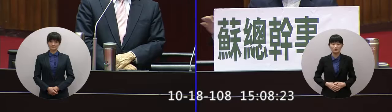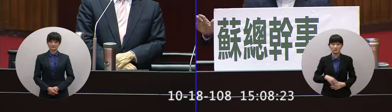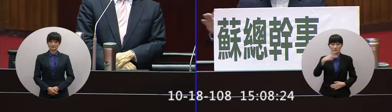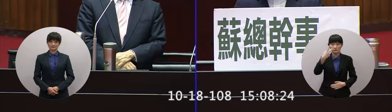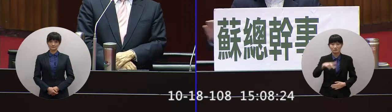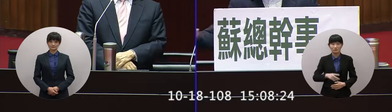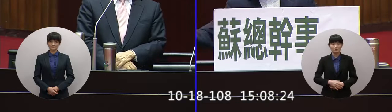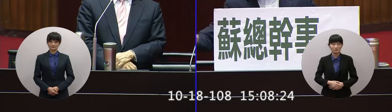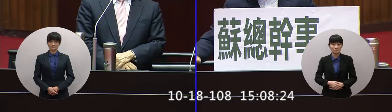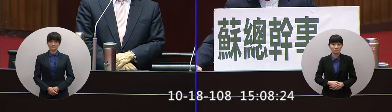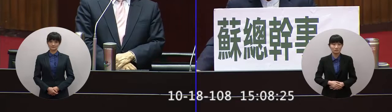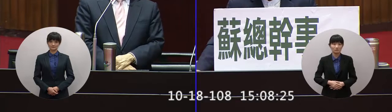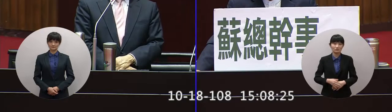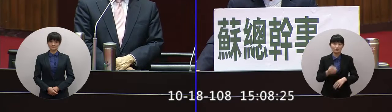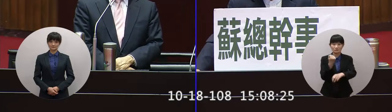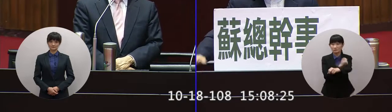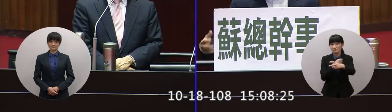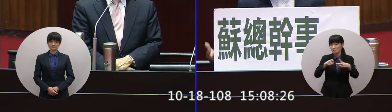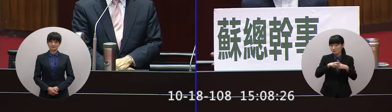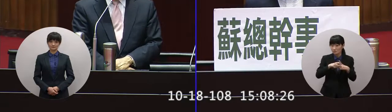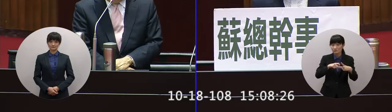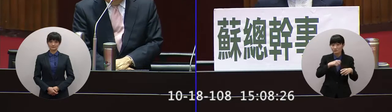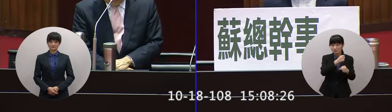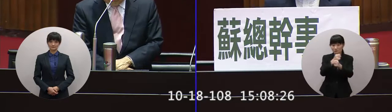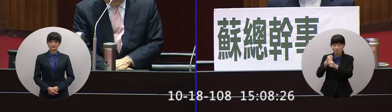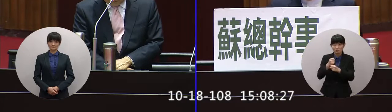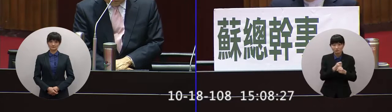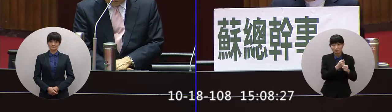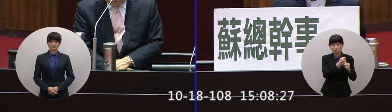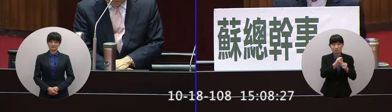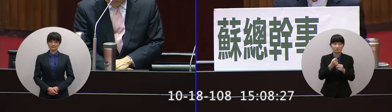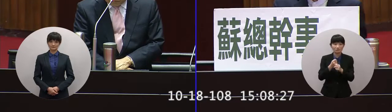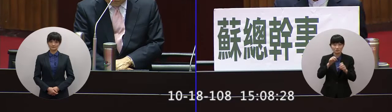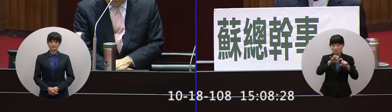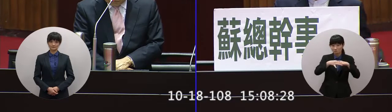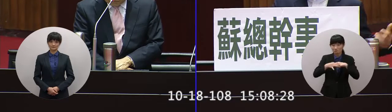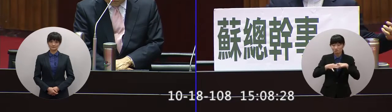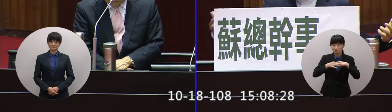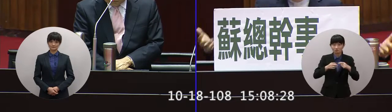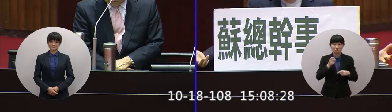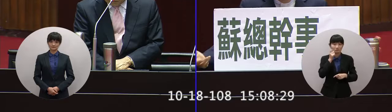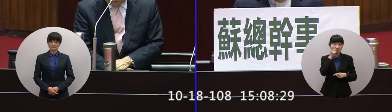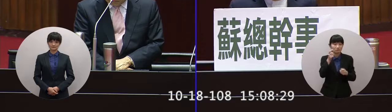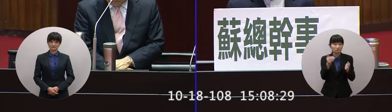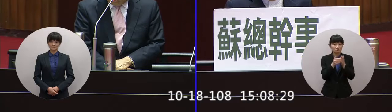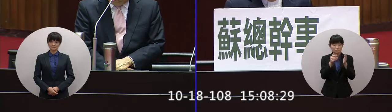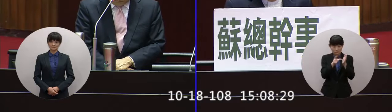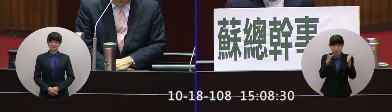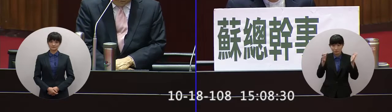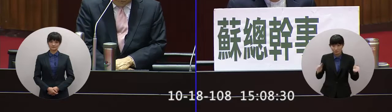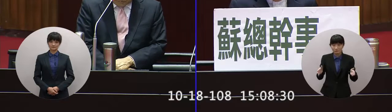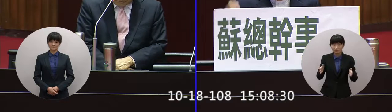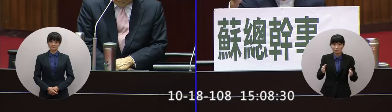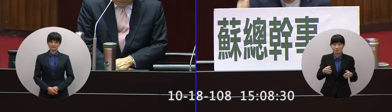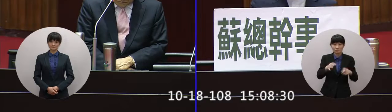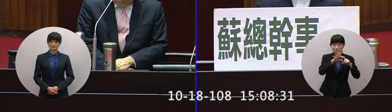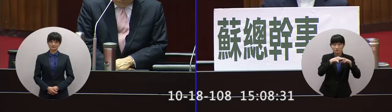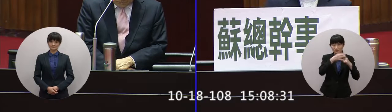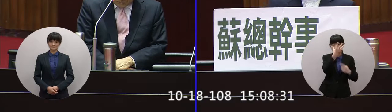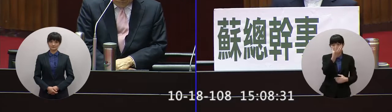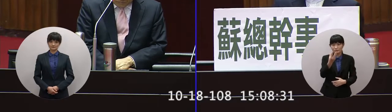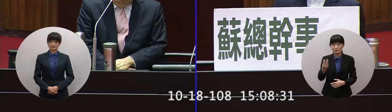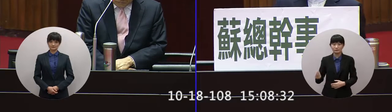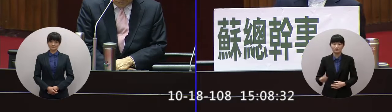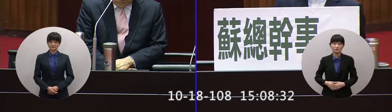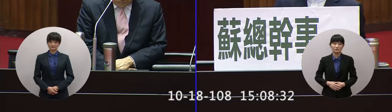續十個月下滑有些老公想要多做點錢出口也減少所以是老